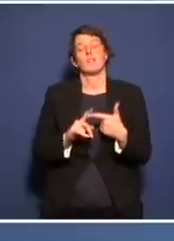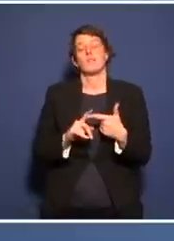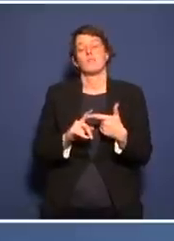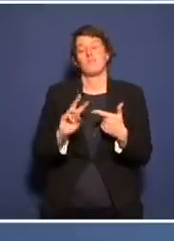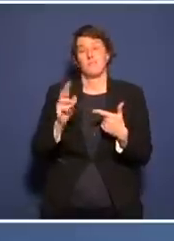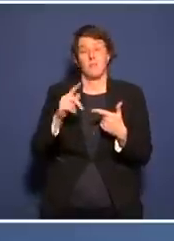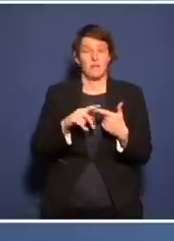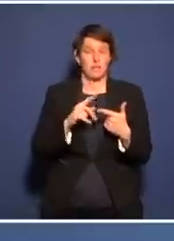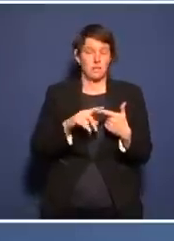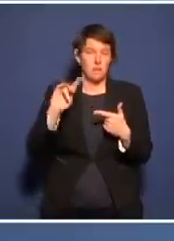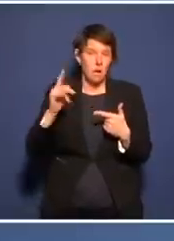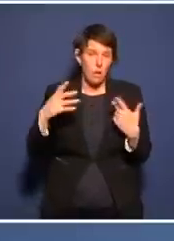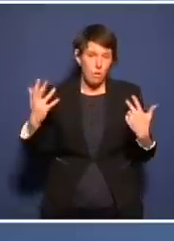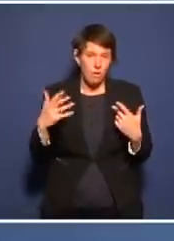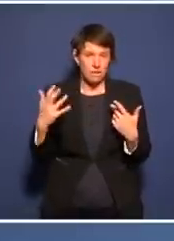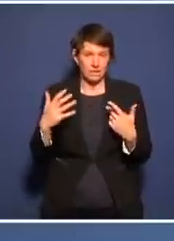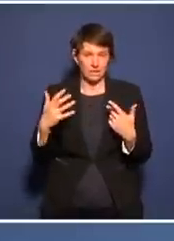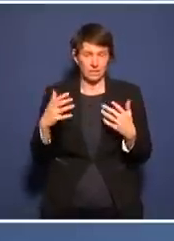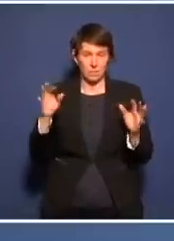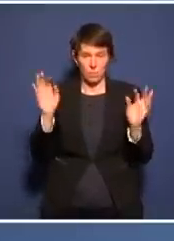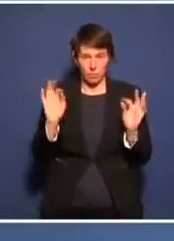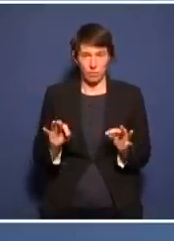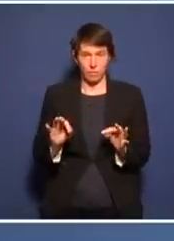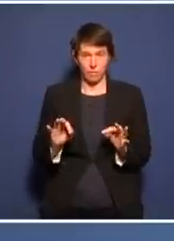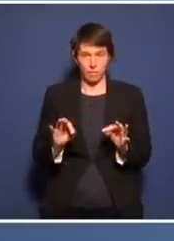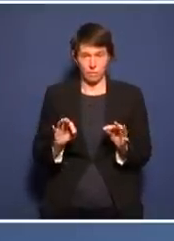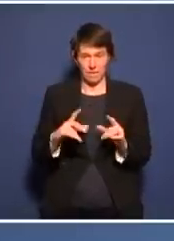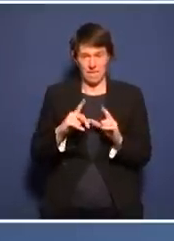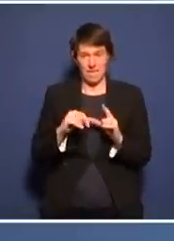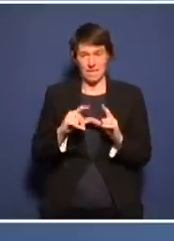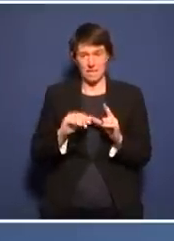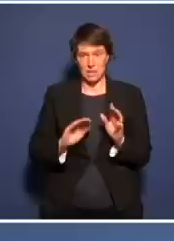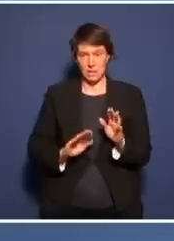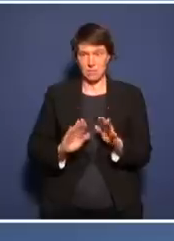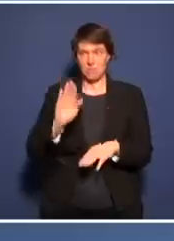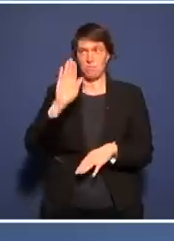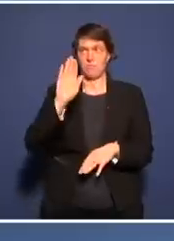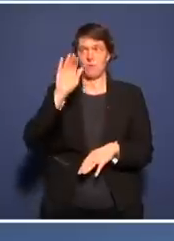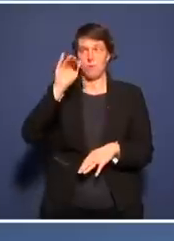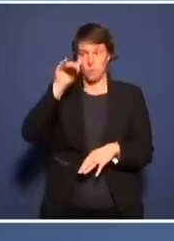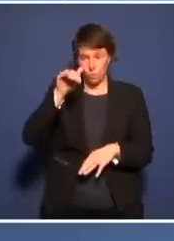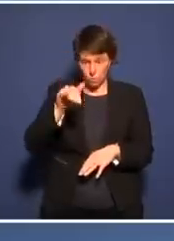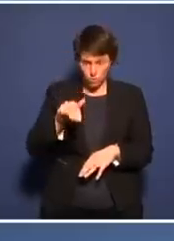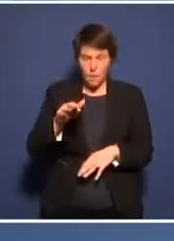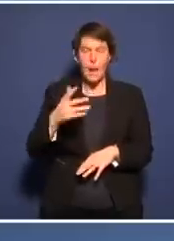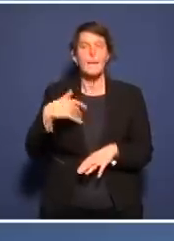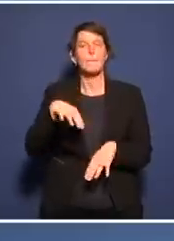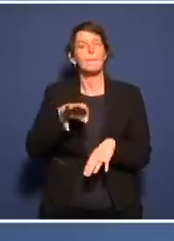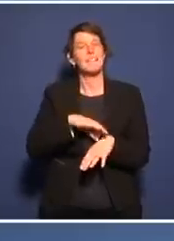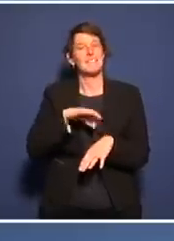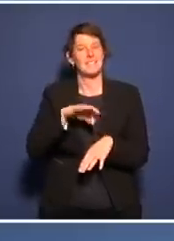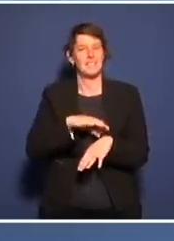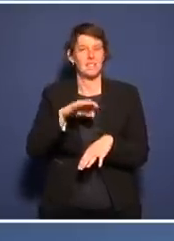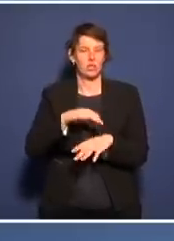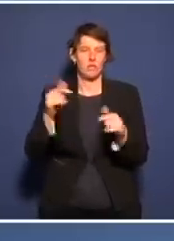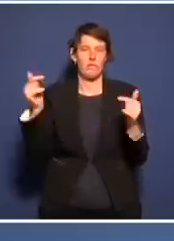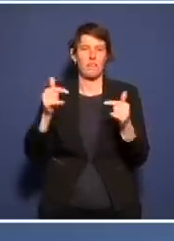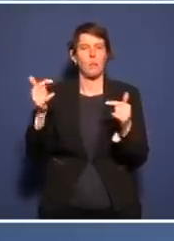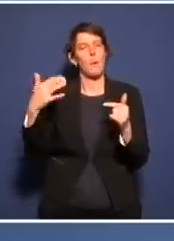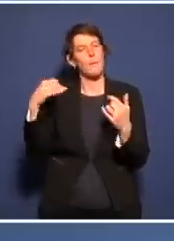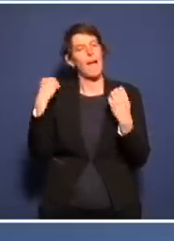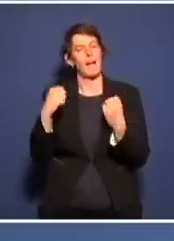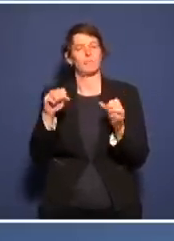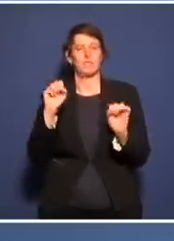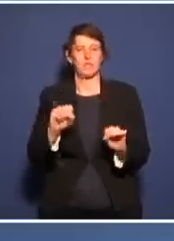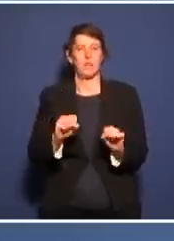Lauterbach. Während Drosten ja die Fragestellung sozusagen akzeptiert hat, dass sich alle infizieren, widerspricht er jetzt. Der Minister will das Virus